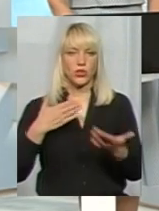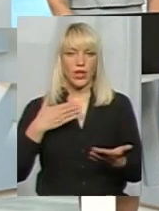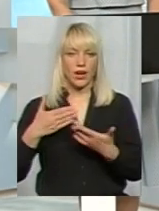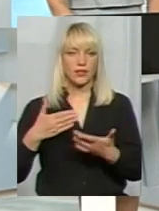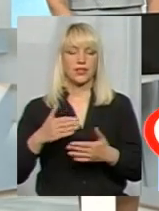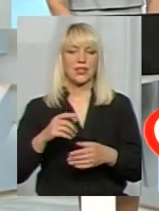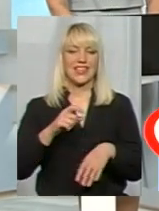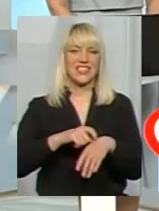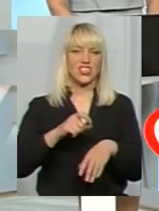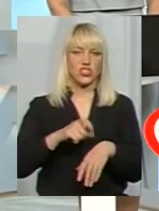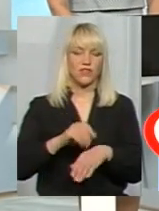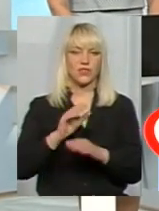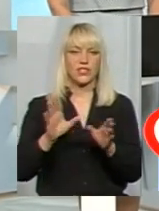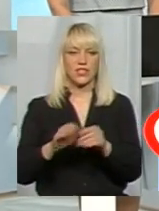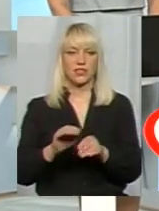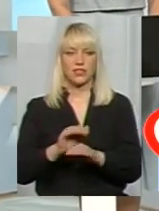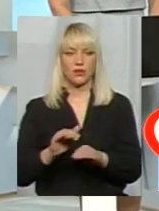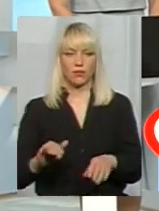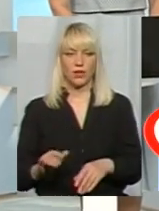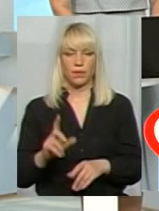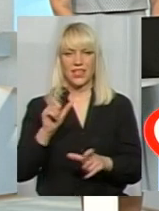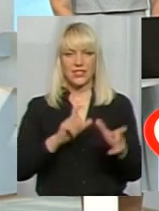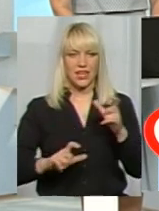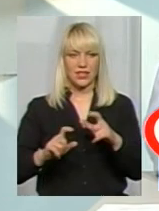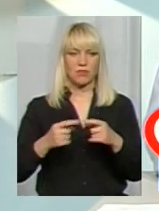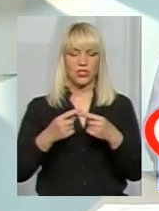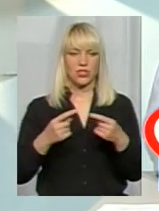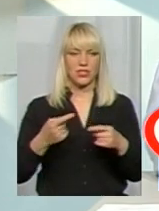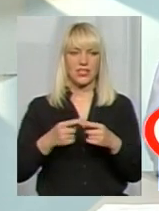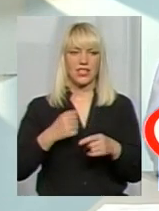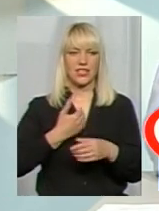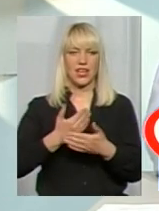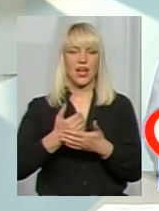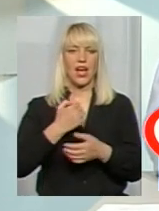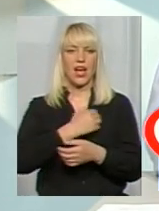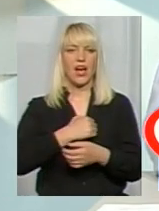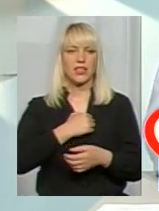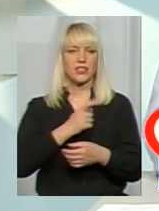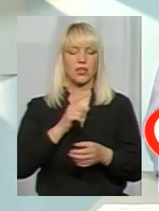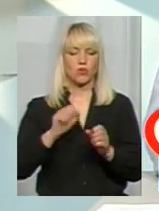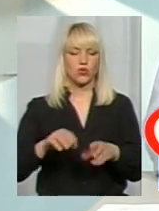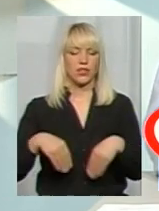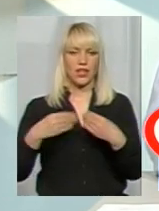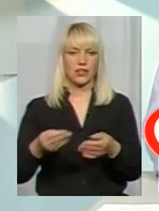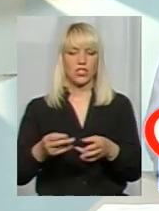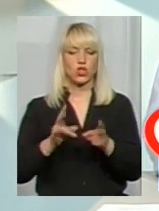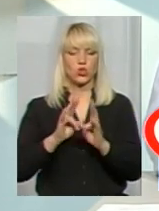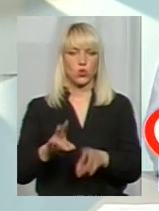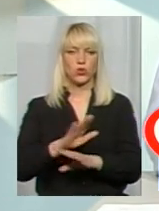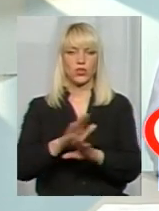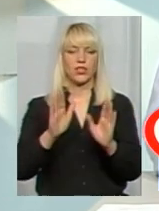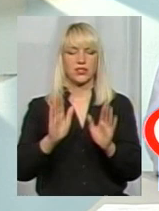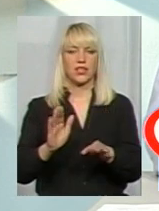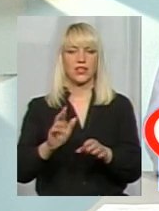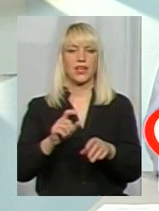Ну, а за хімічні методи, я не буду розповідати, бо це досить агресивне, яке може наднести шкоду не тільки кліщам, але